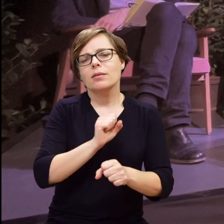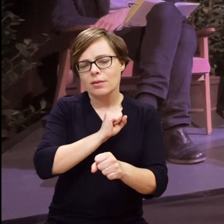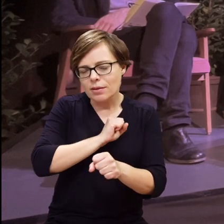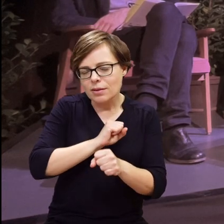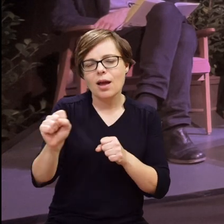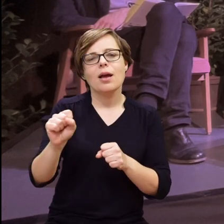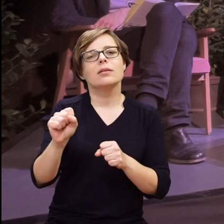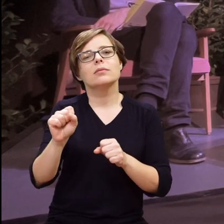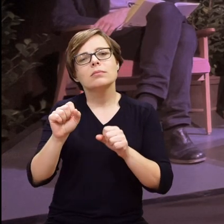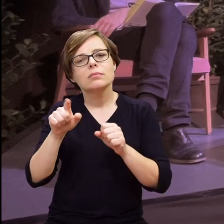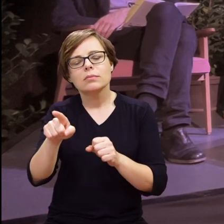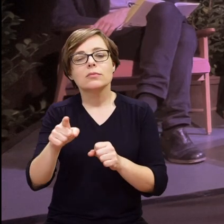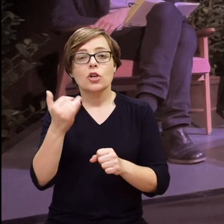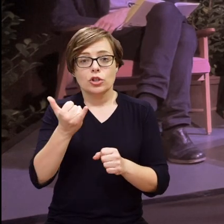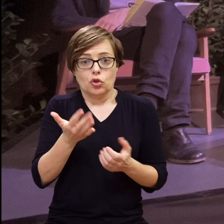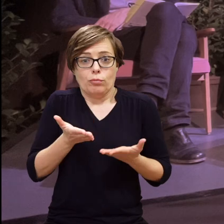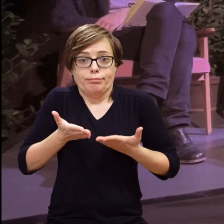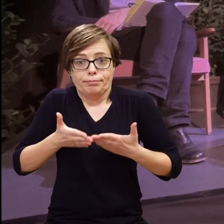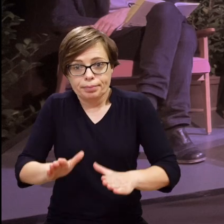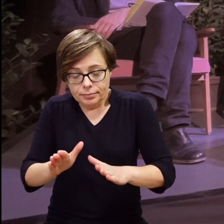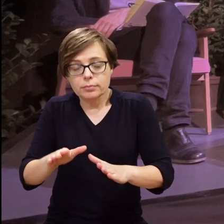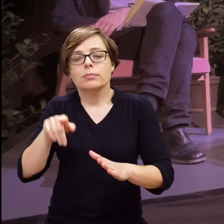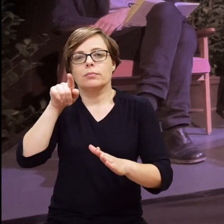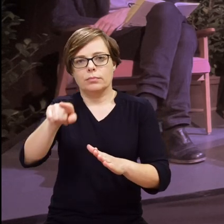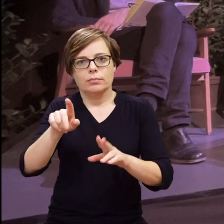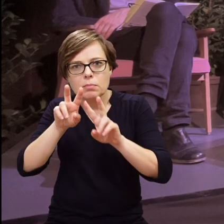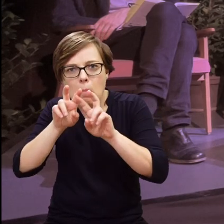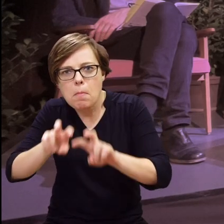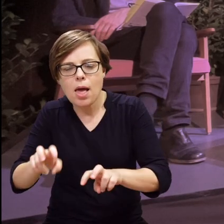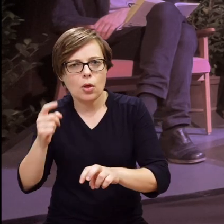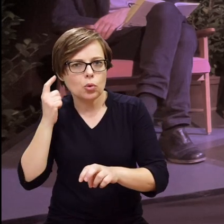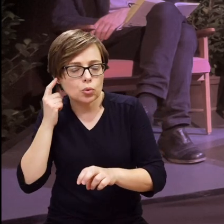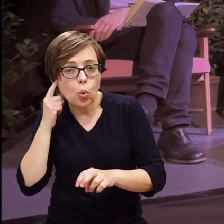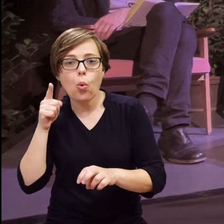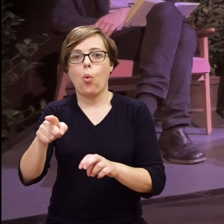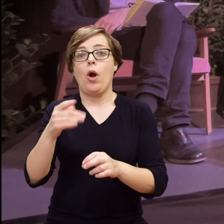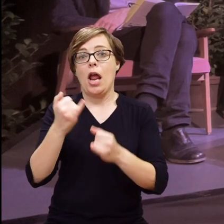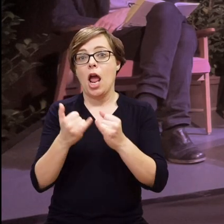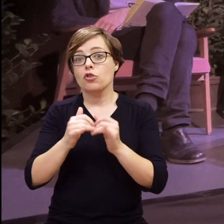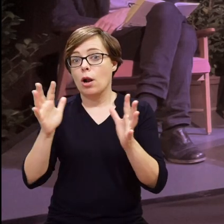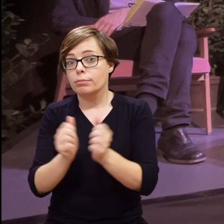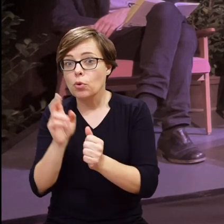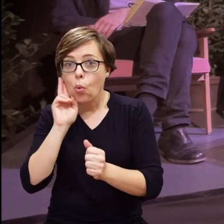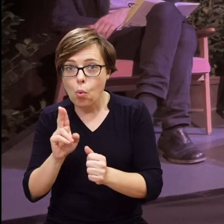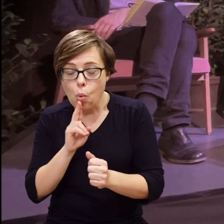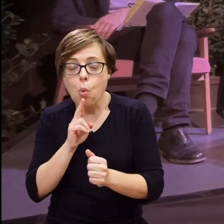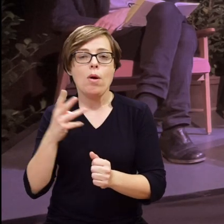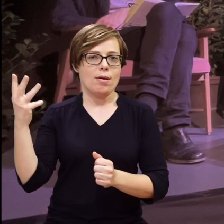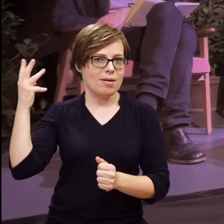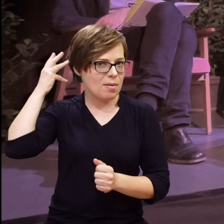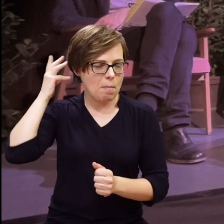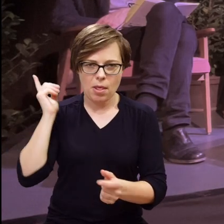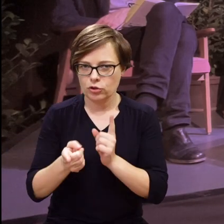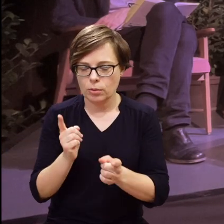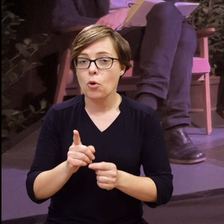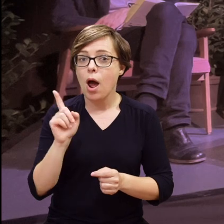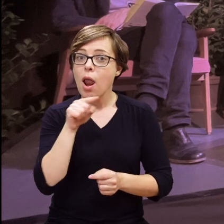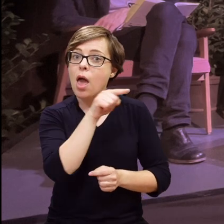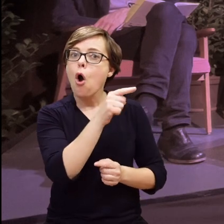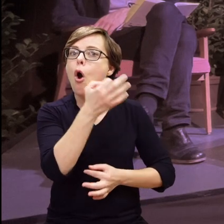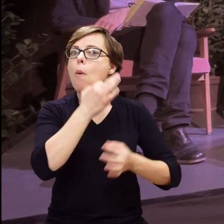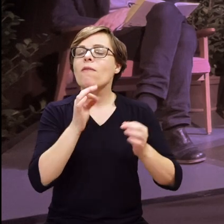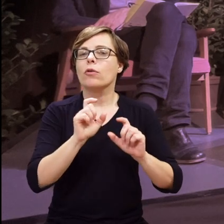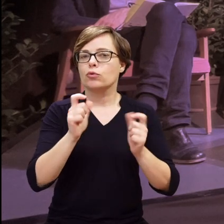od ponad 20 lat są badania przesiewowe słuchu, bardzo dużo dzieci dostaje bardzo szybko implant, przechodzi operację wszczepienia implantu,